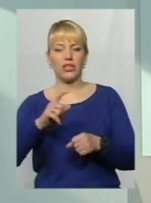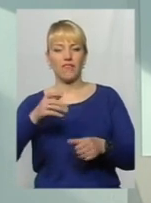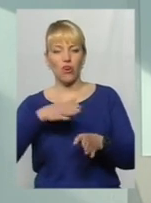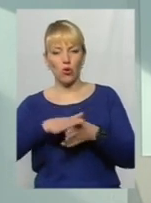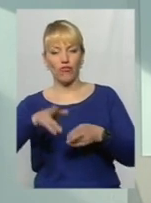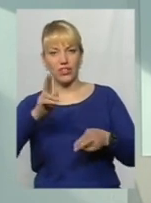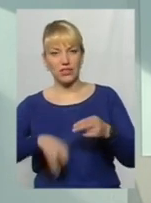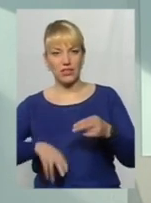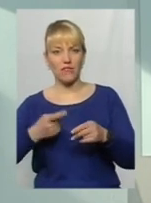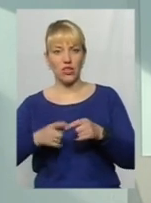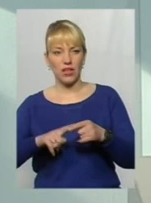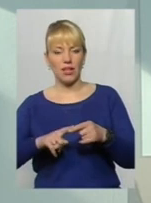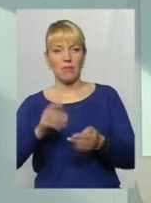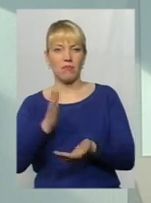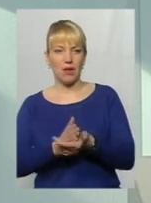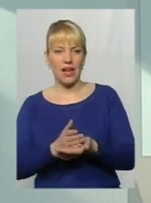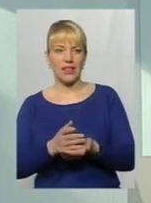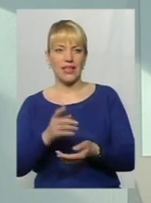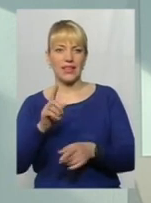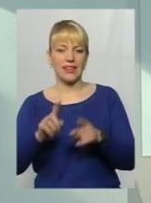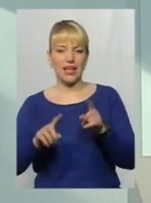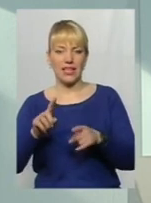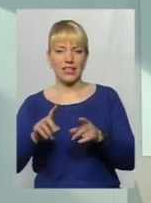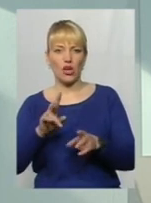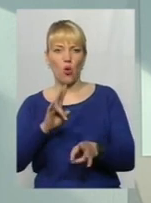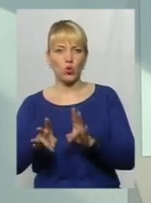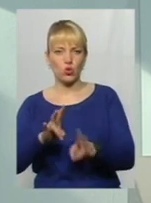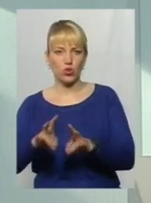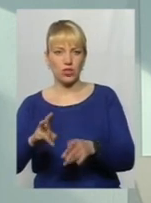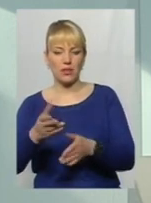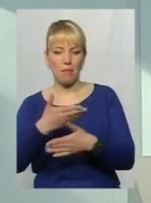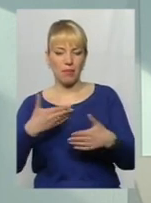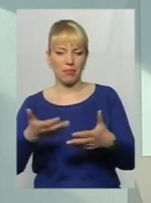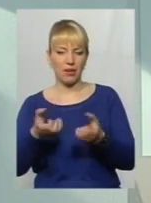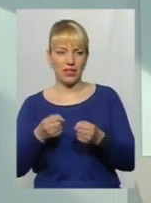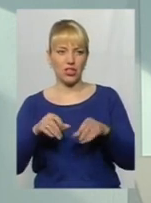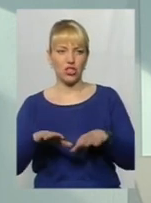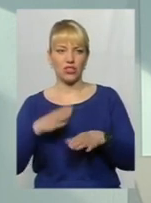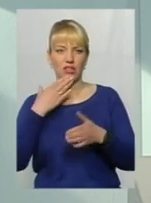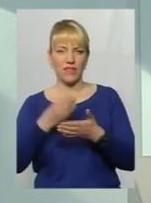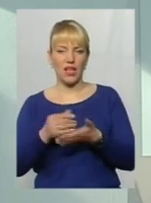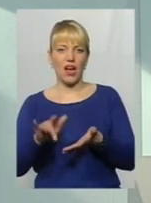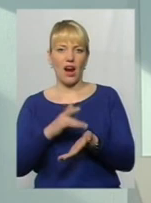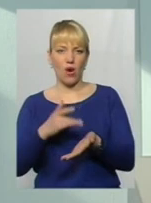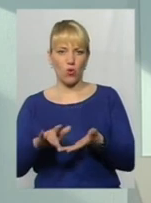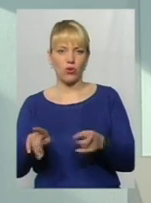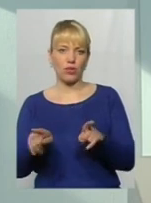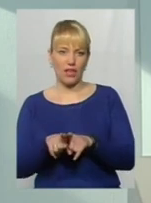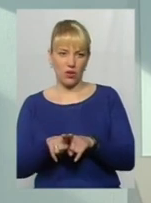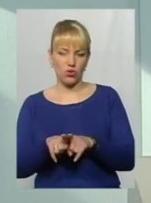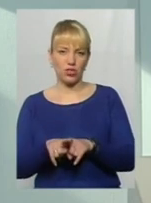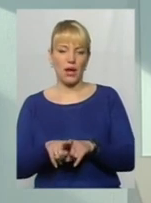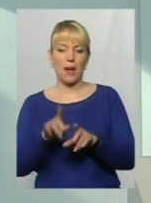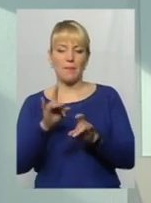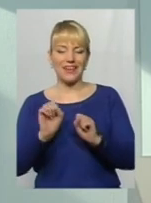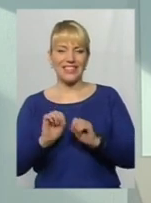мали деякі ушкодження, то ми прийняли рішення, що ми за свій рахунок також при